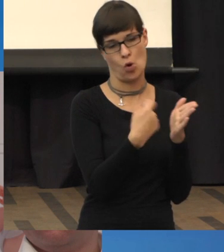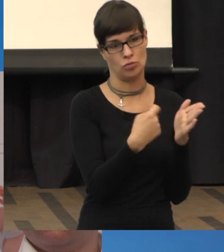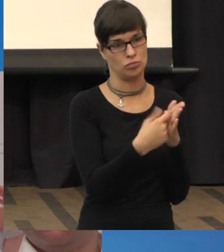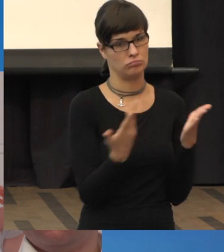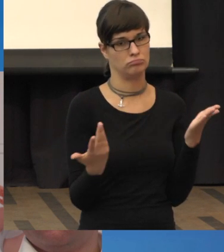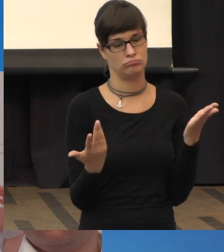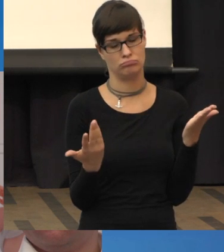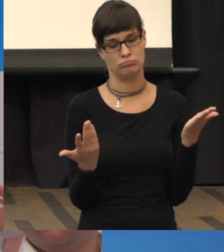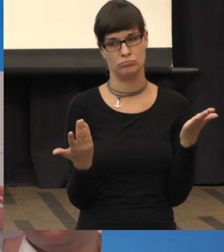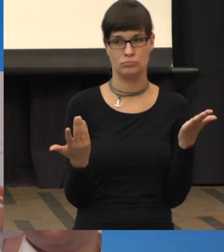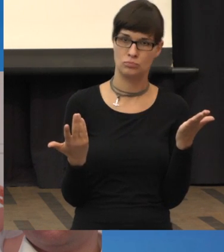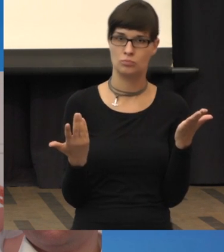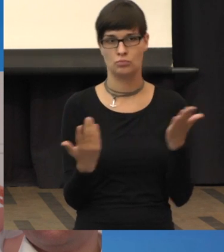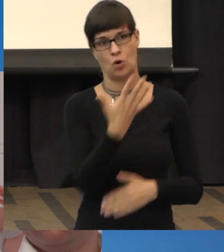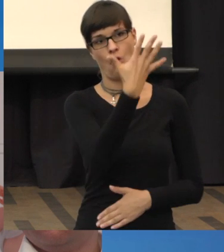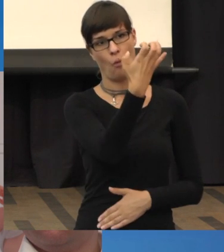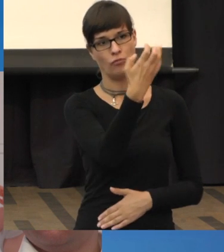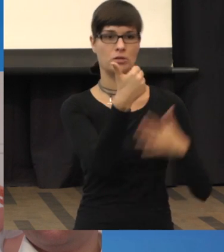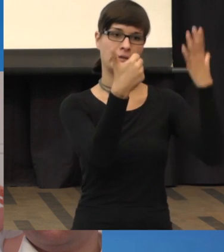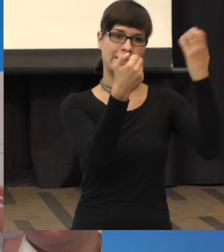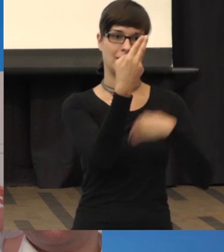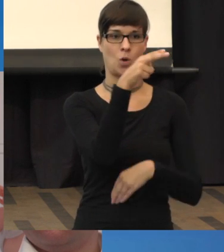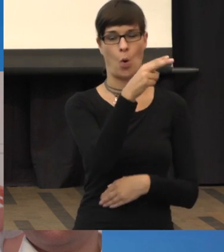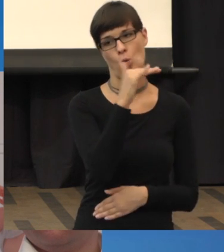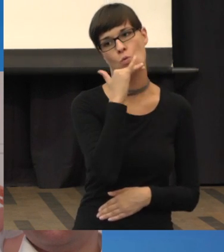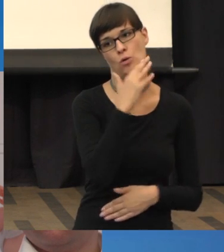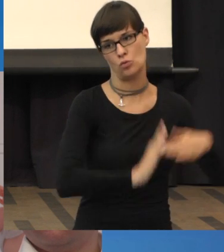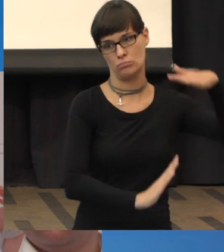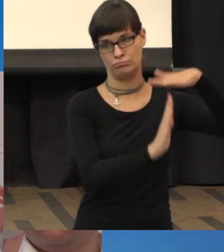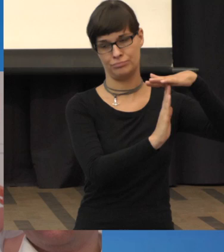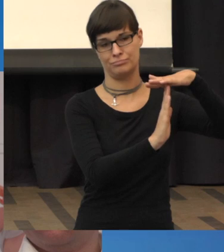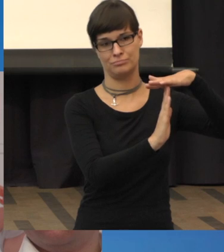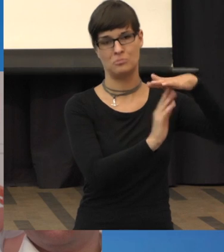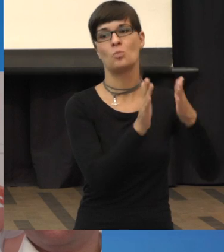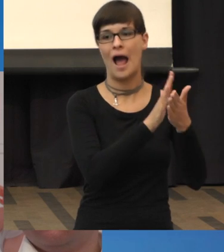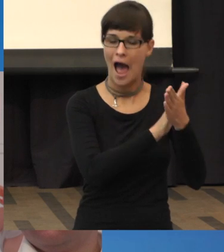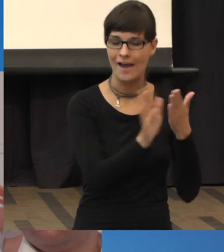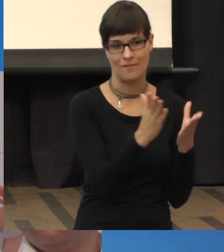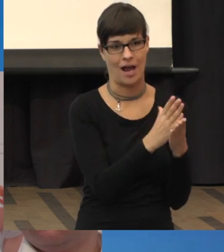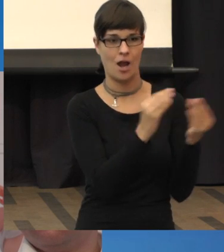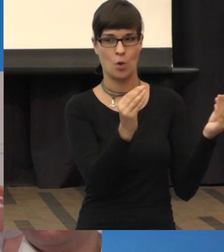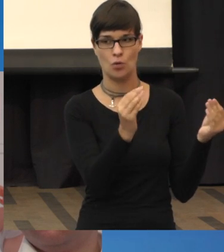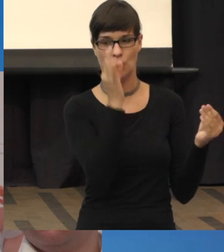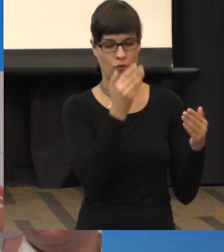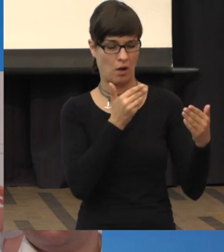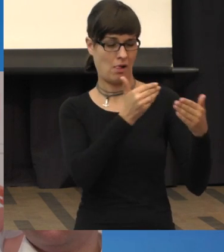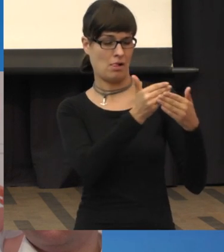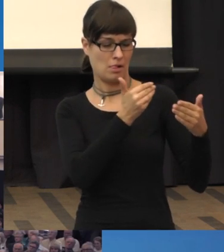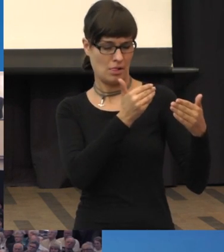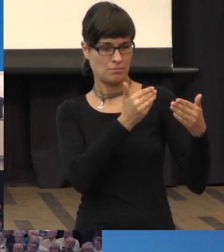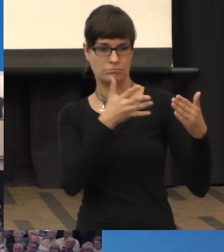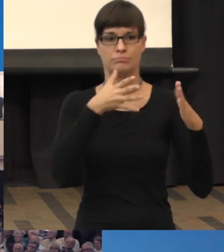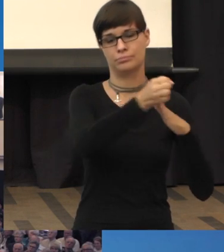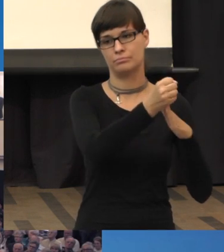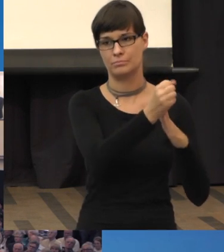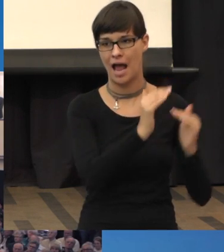50, 60 Euro aus. Das ist erst mal die einfache Lösung, um eine Distanz zu bewältigen. Und was